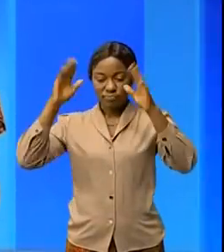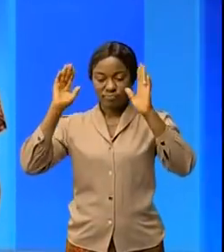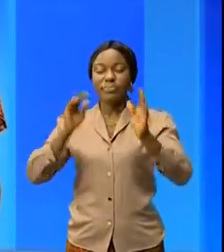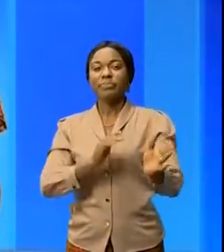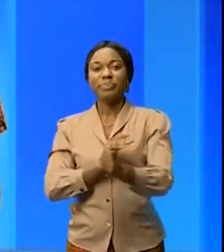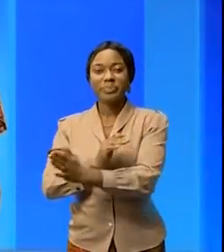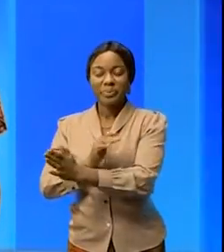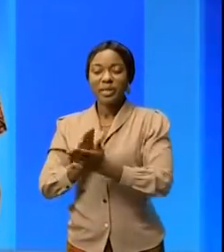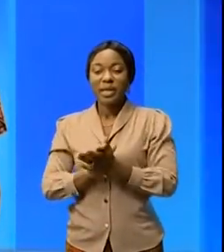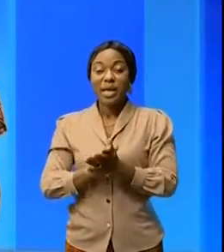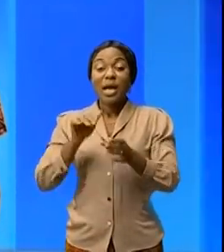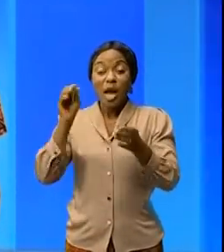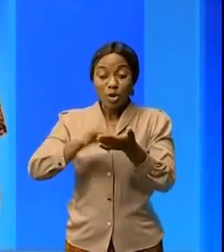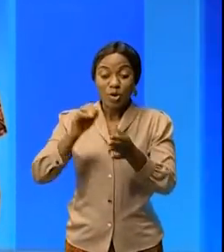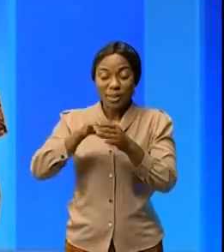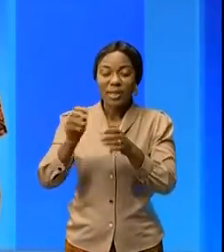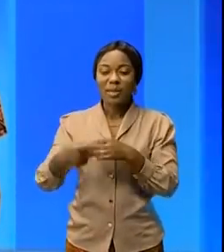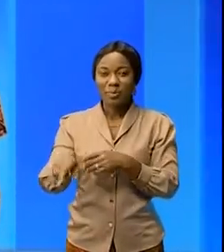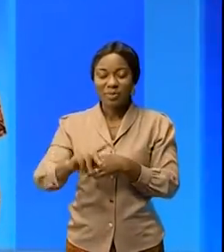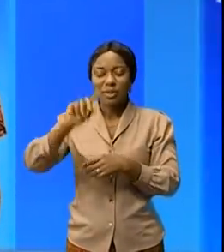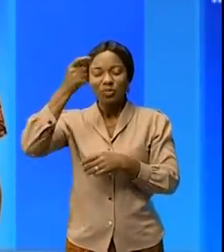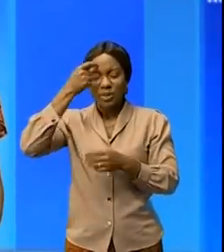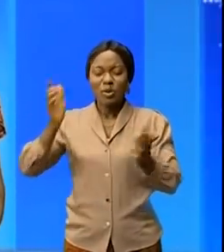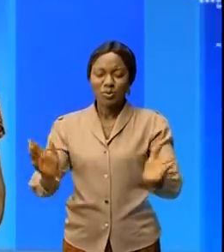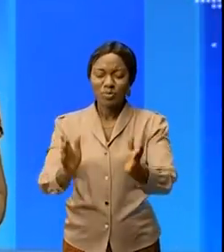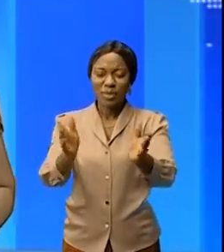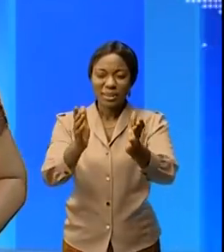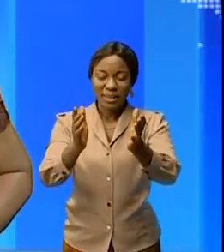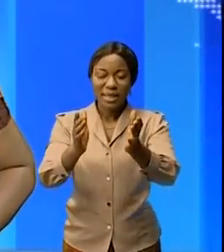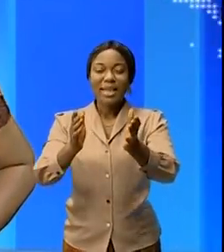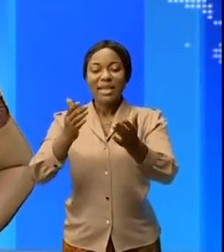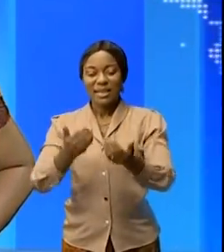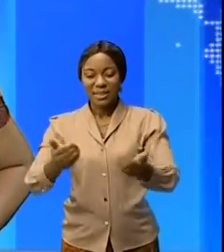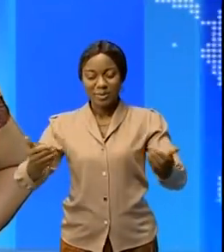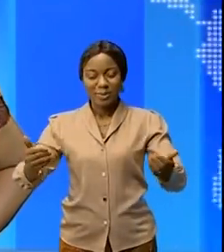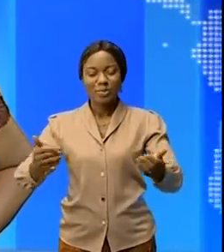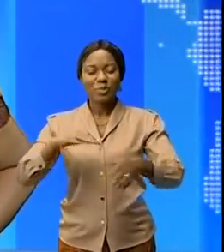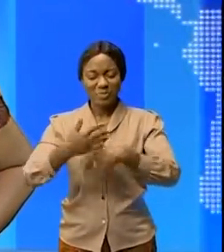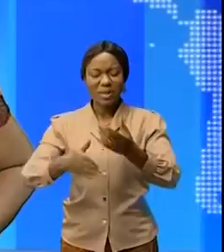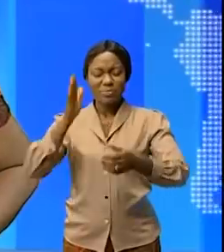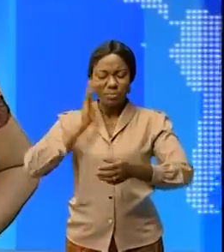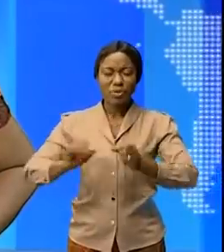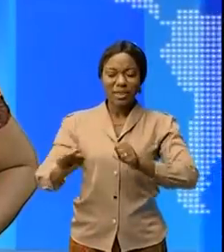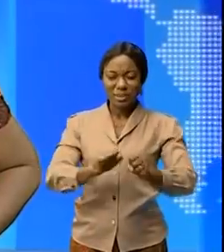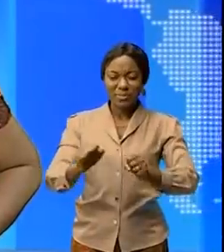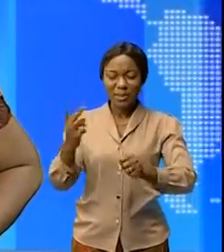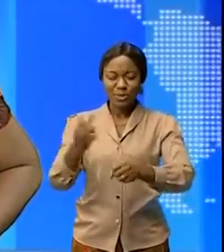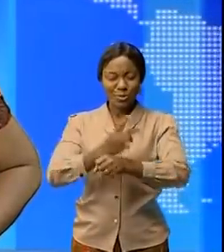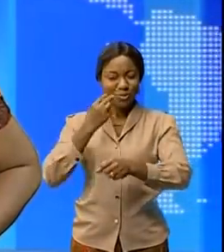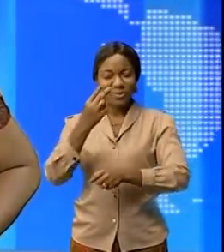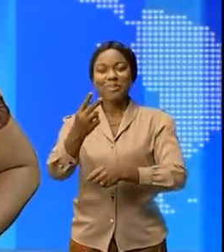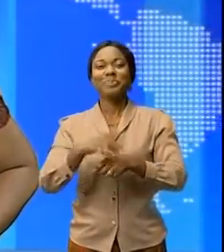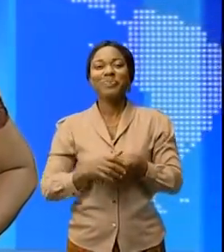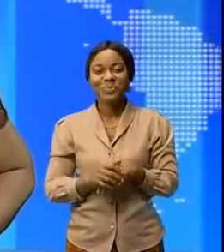A travers les provinces, les gouverneurs ont encouragé les élèves à donner le meilleur d'eux-mêmes pendant ces épreuves de deux jours. Reportage.